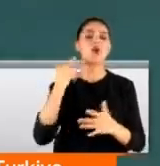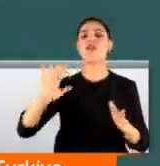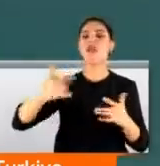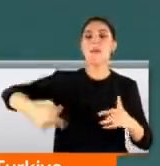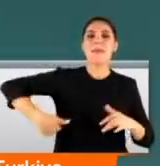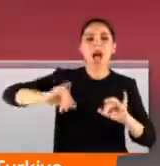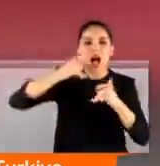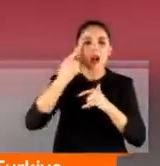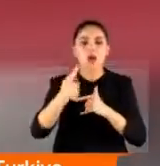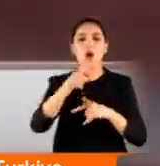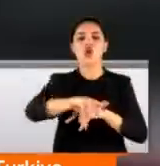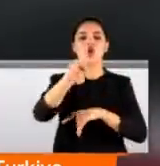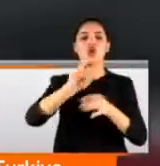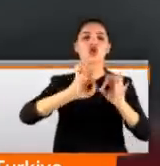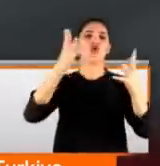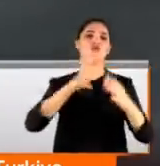yöntemle gideriliyor.